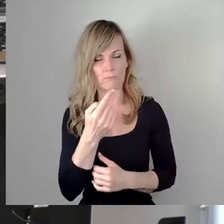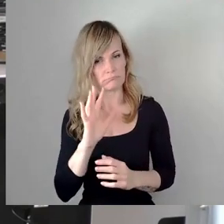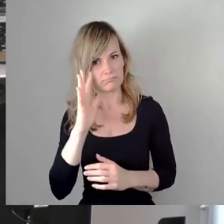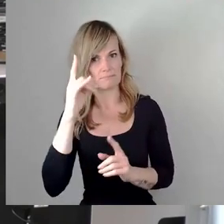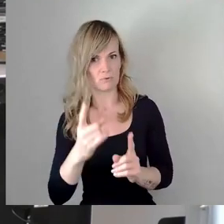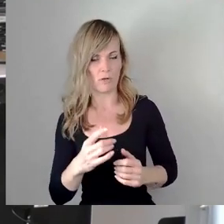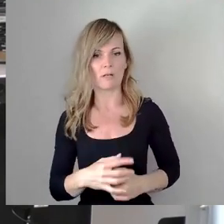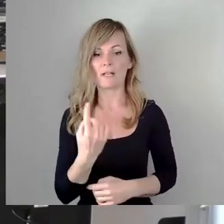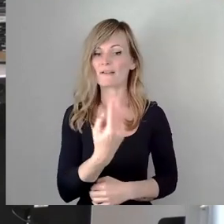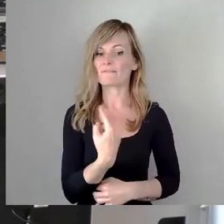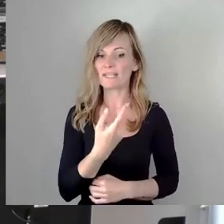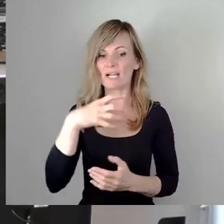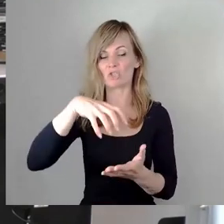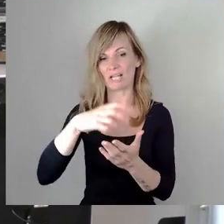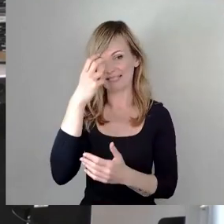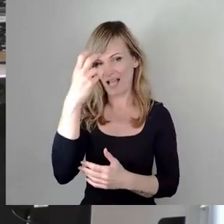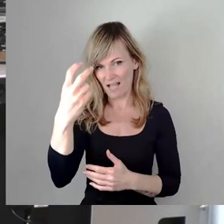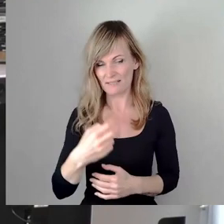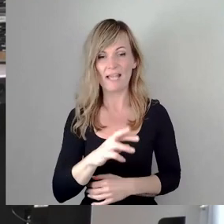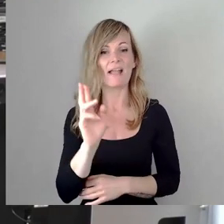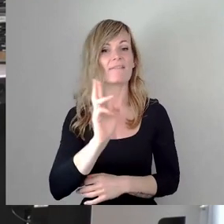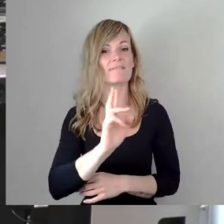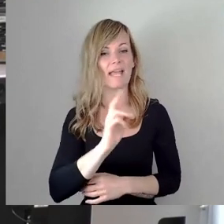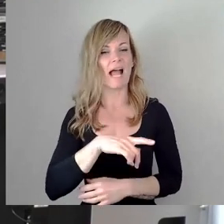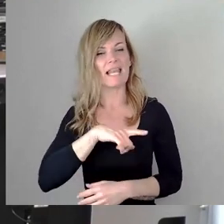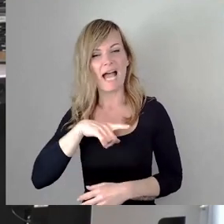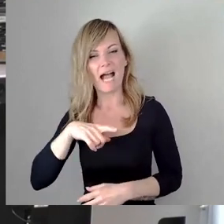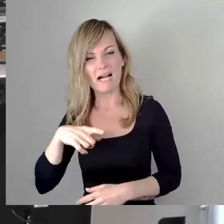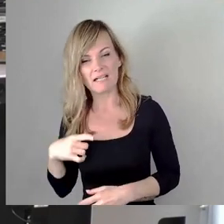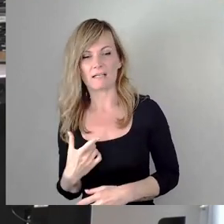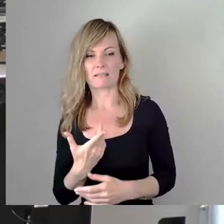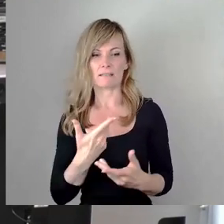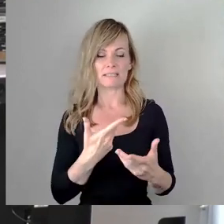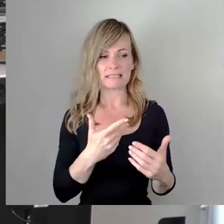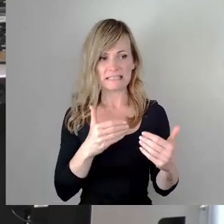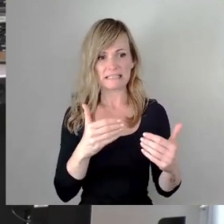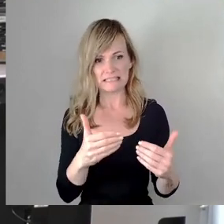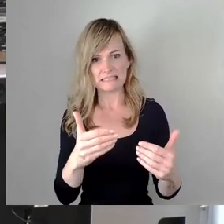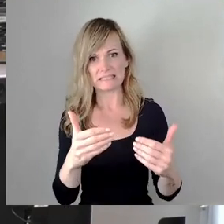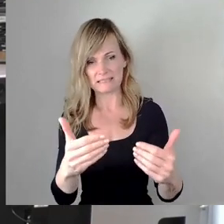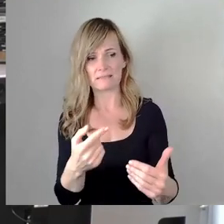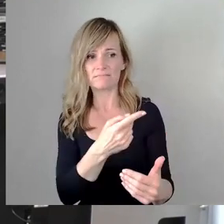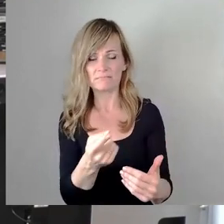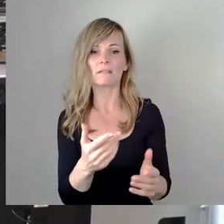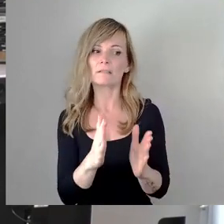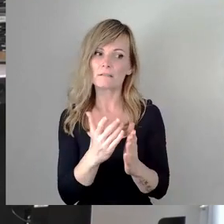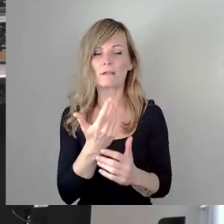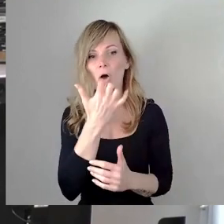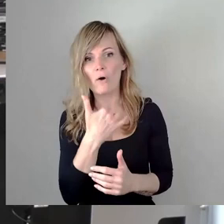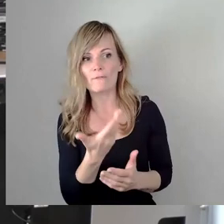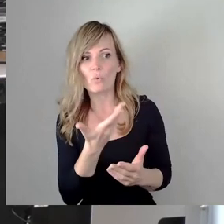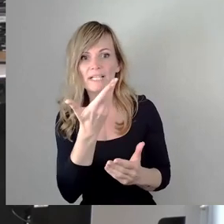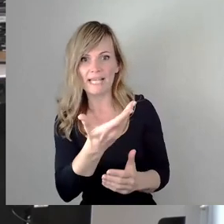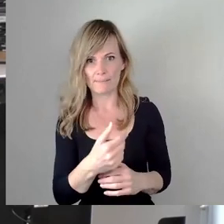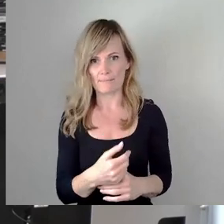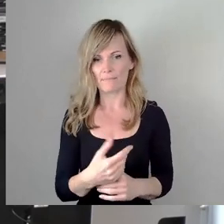Stadtrat denjenigen, die wir im Grunde genommen lange hingehalten haben, wenigstens die Hoffnung geben, dass der neue Stadtrat